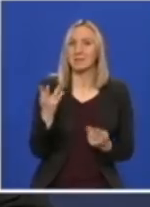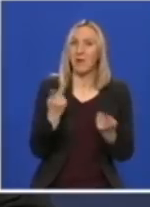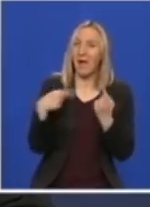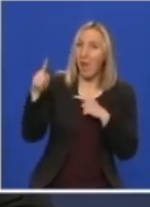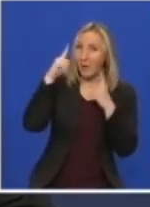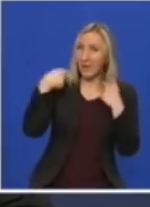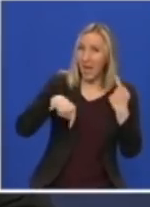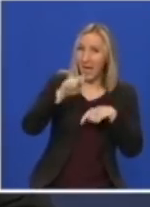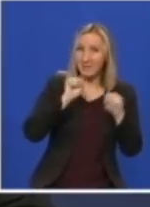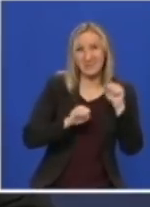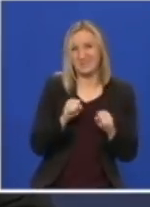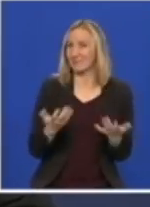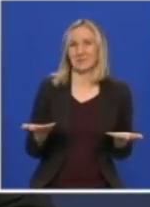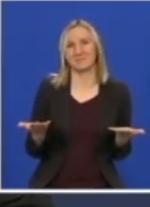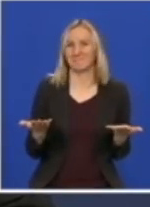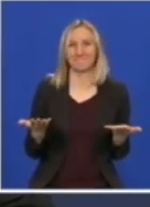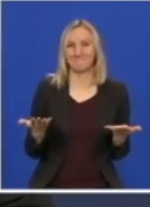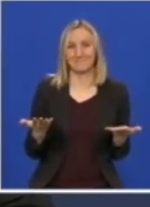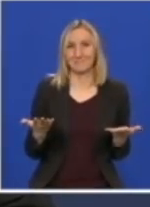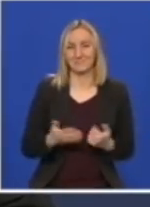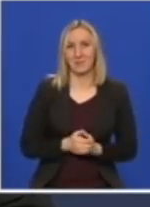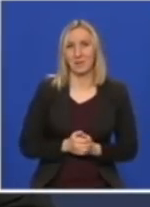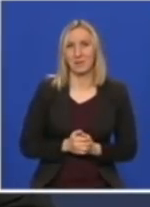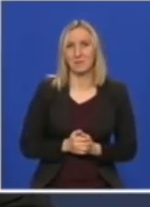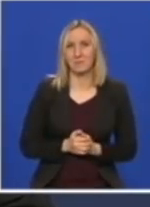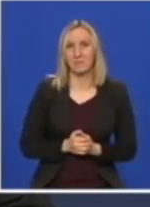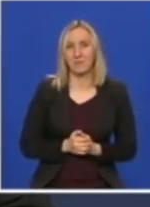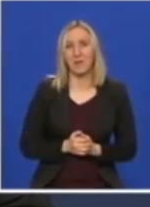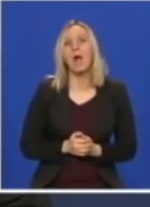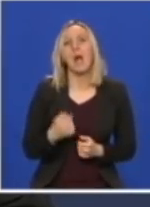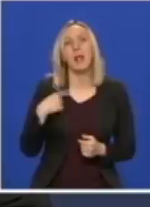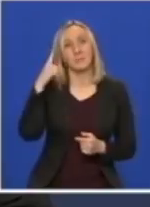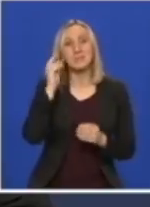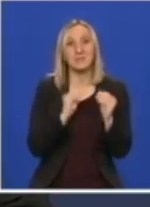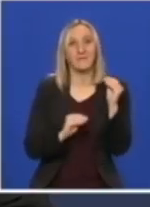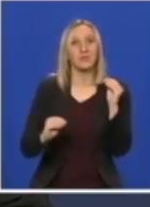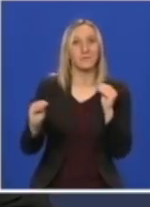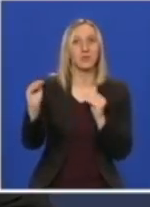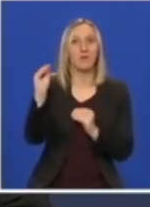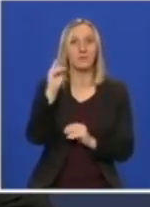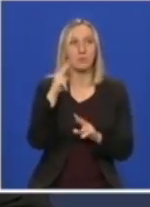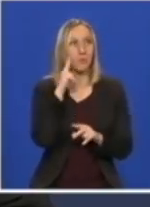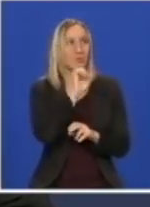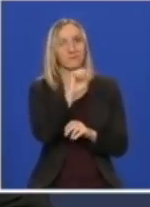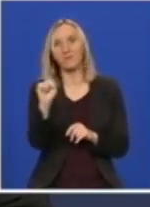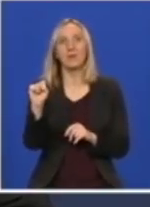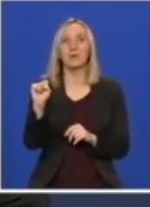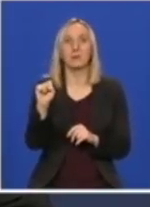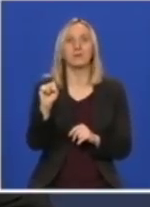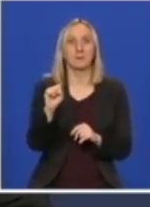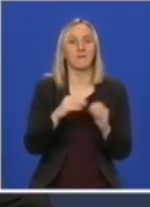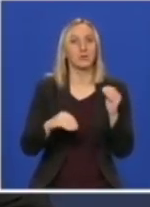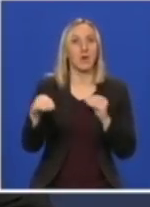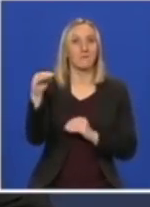ali u svakom slučaju mislim da se mi sve više i više disciplinujemo, to je sasvim